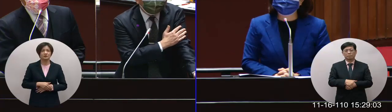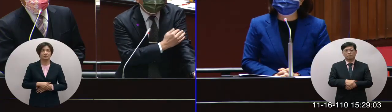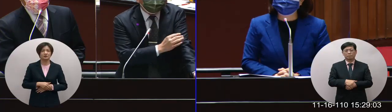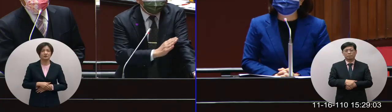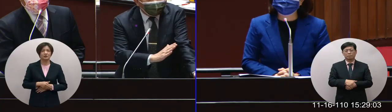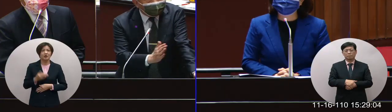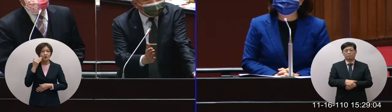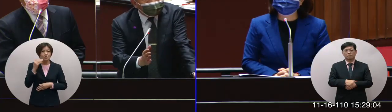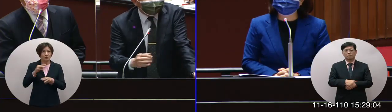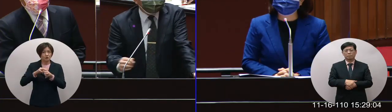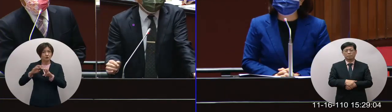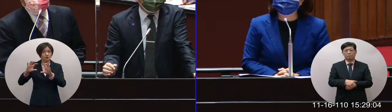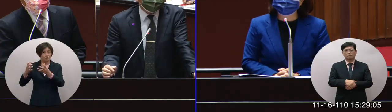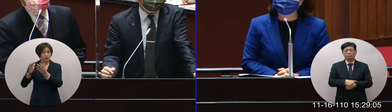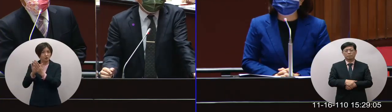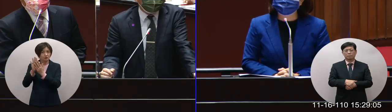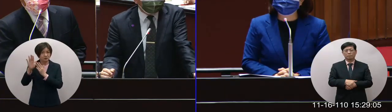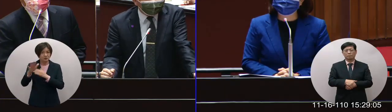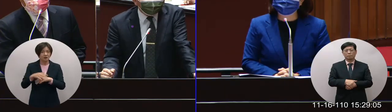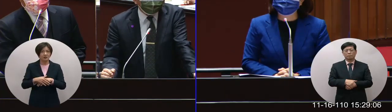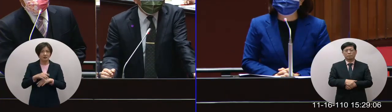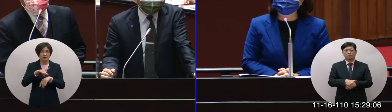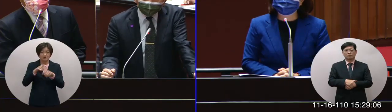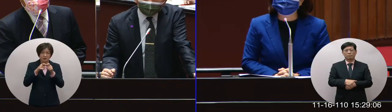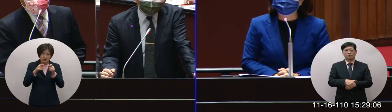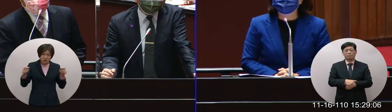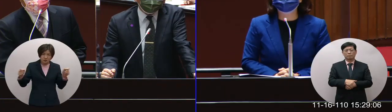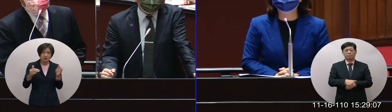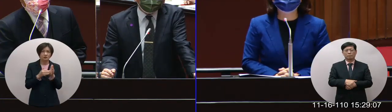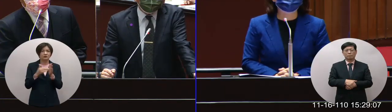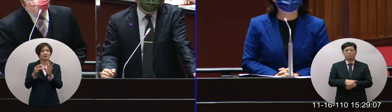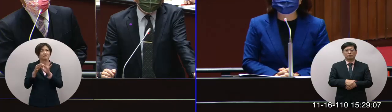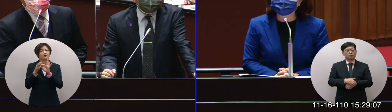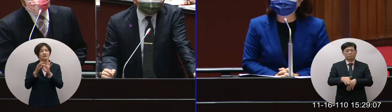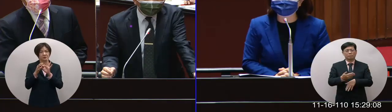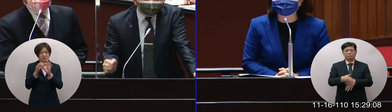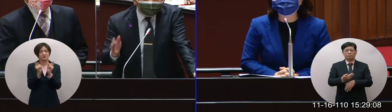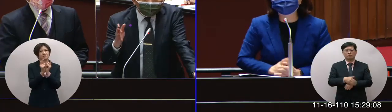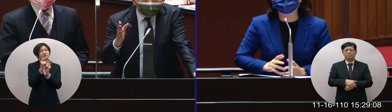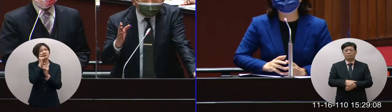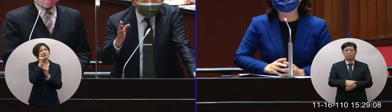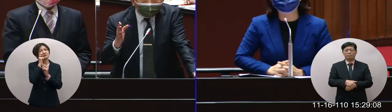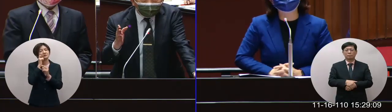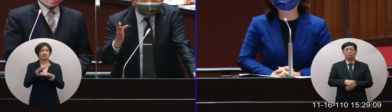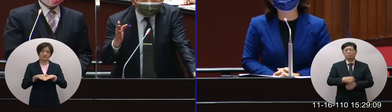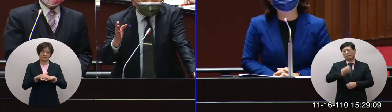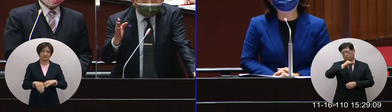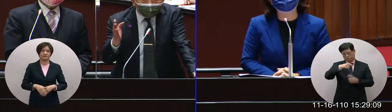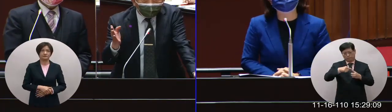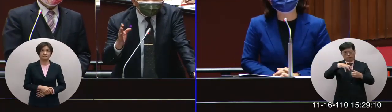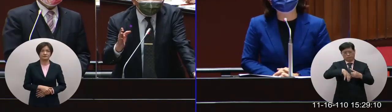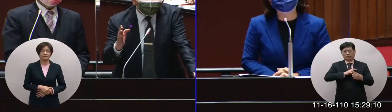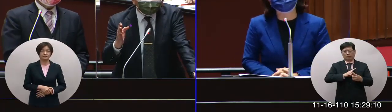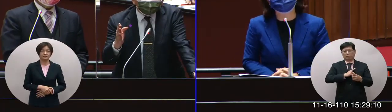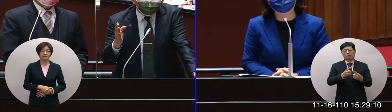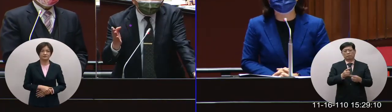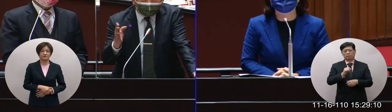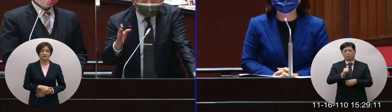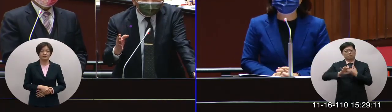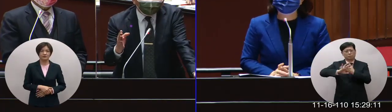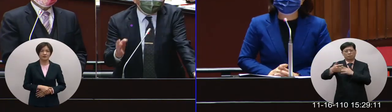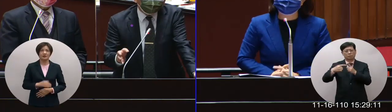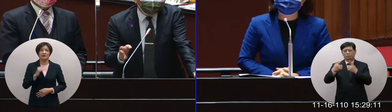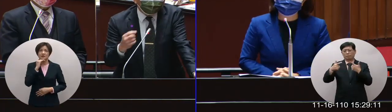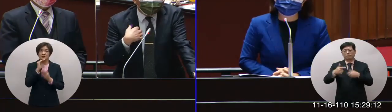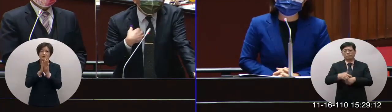其實往往齁過了一段時間要再來聯繫就有些困難啦對不對都是台灣我們可以給國民又不是說是